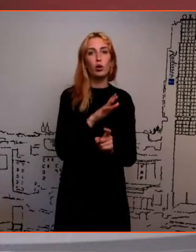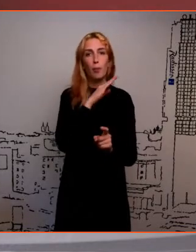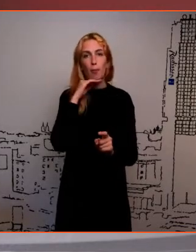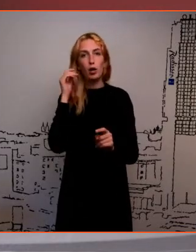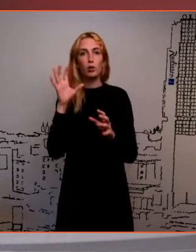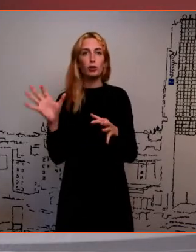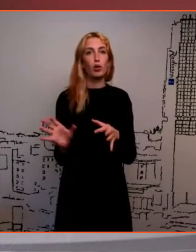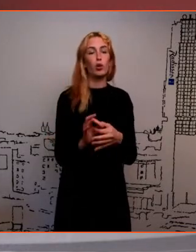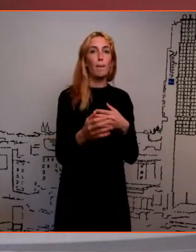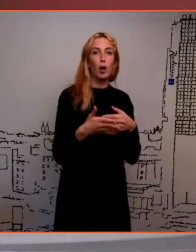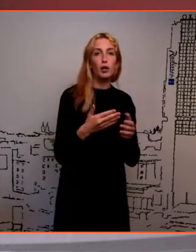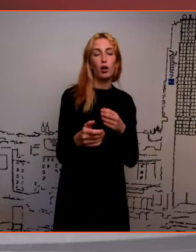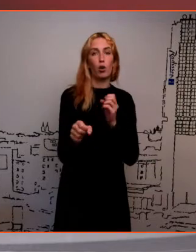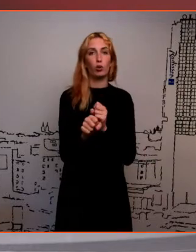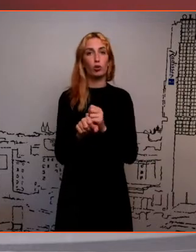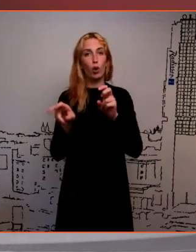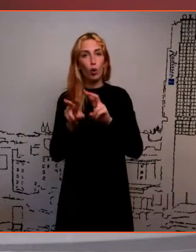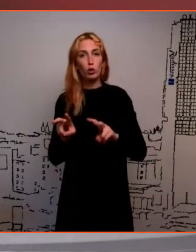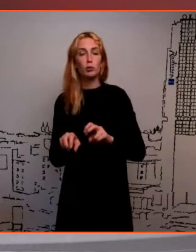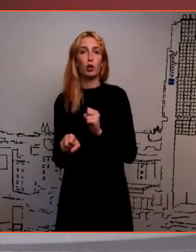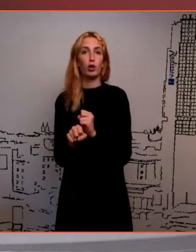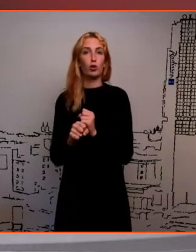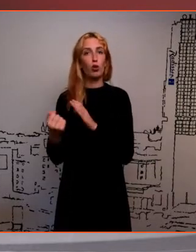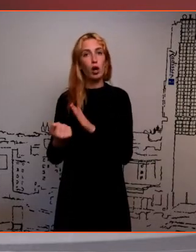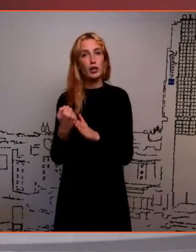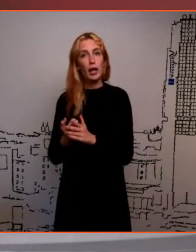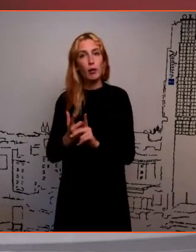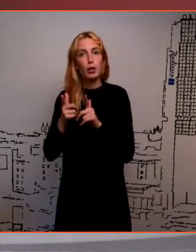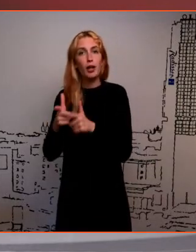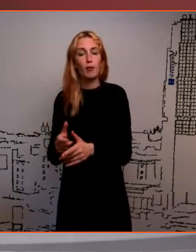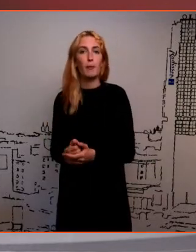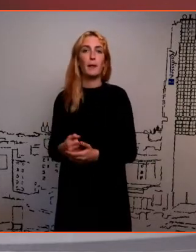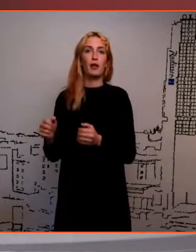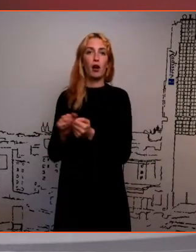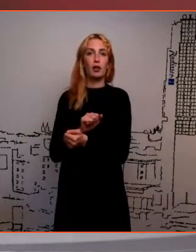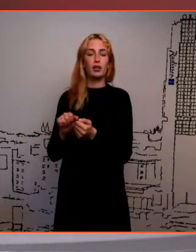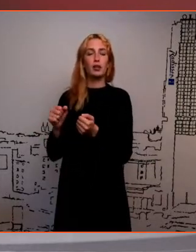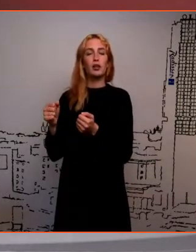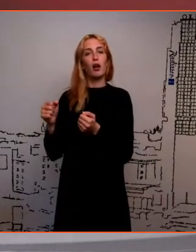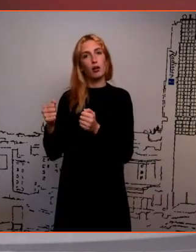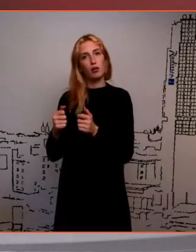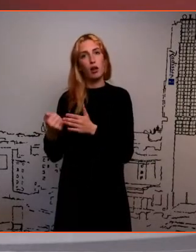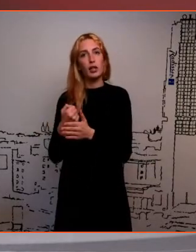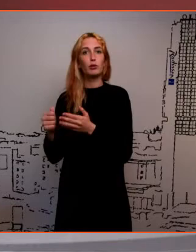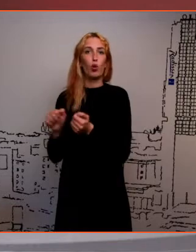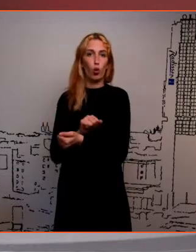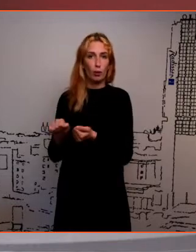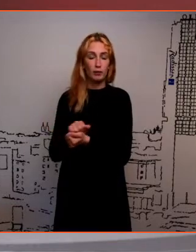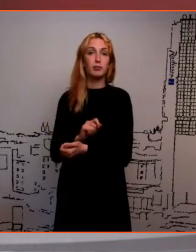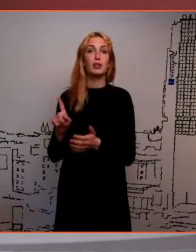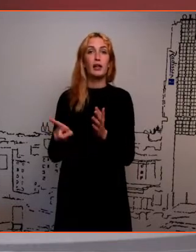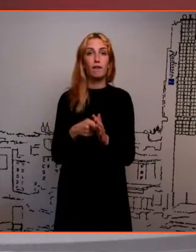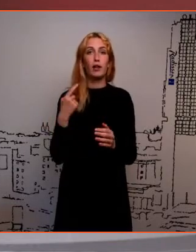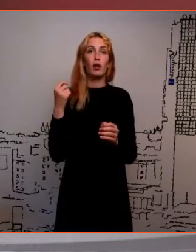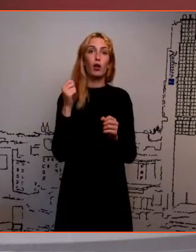ja tööotsimisega, tööle kandideerimisega ja kandideerimist dokumentidega ja veel pöördutakse töö ja